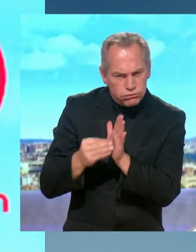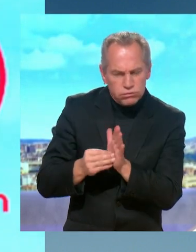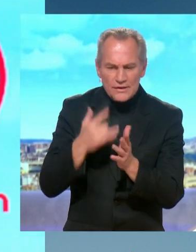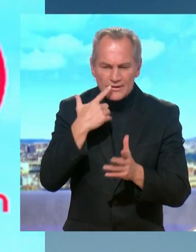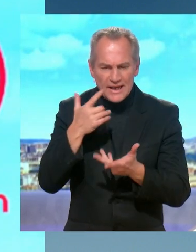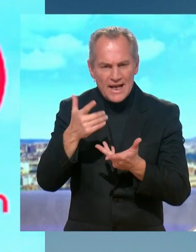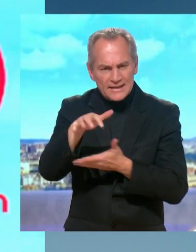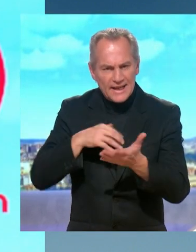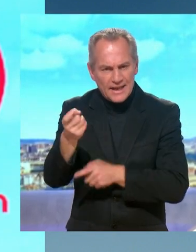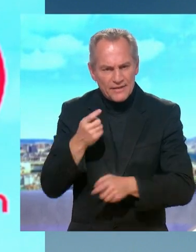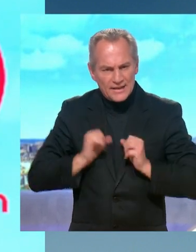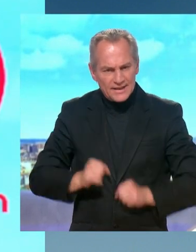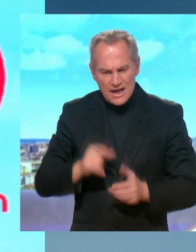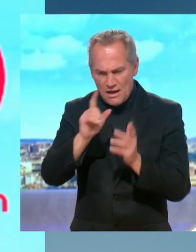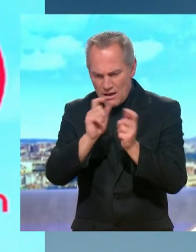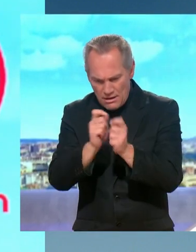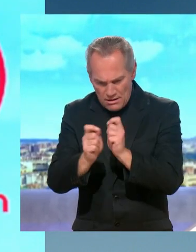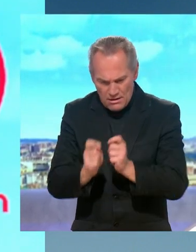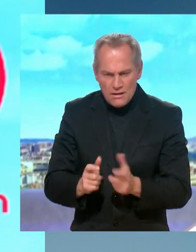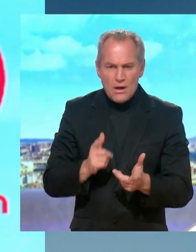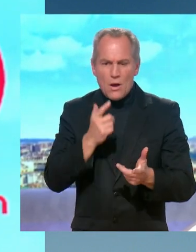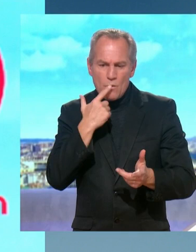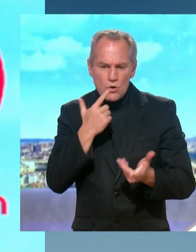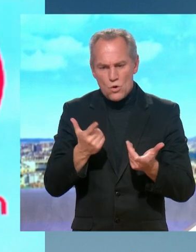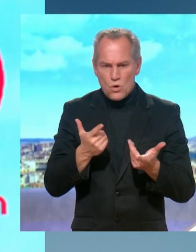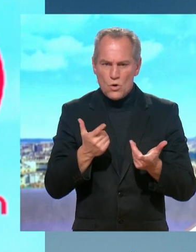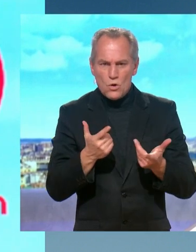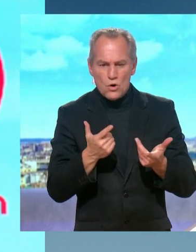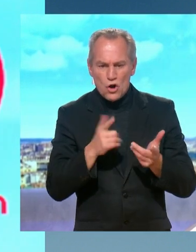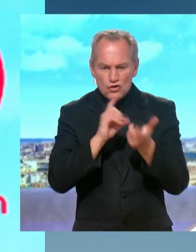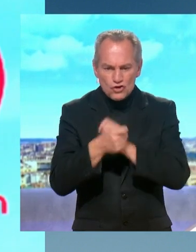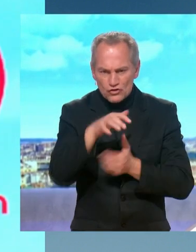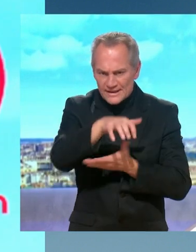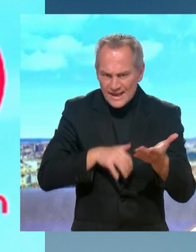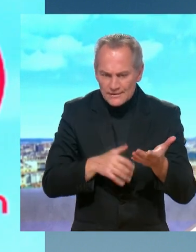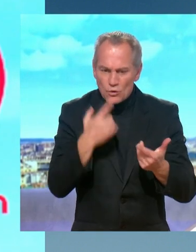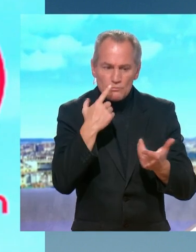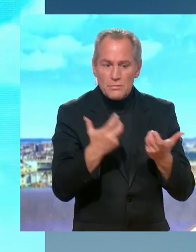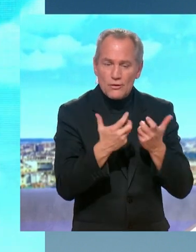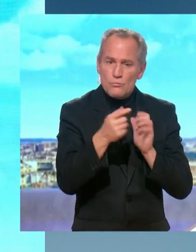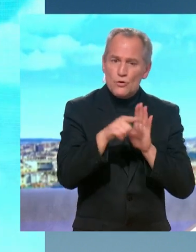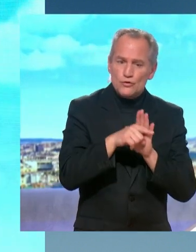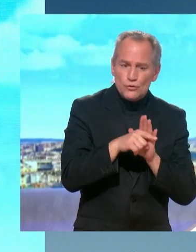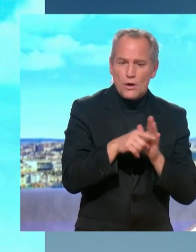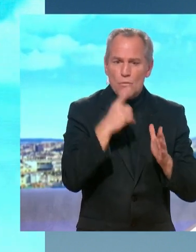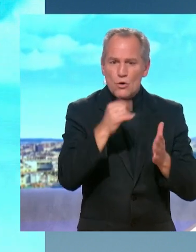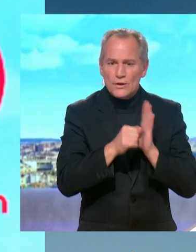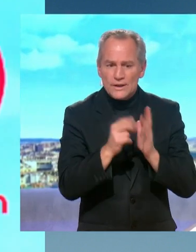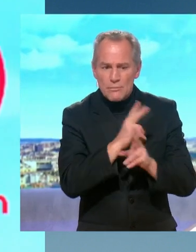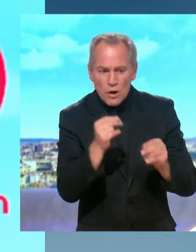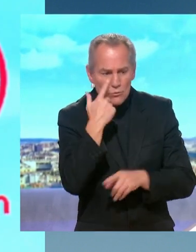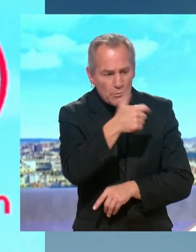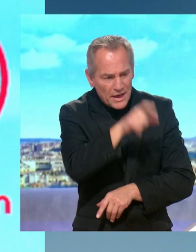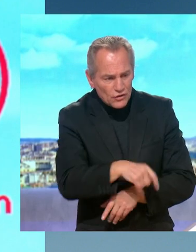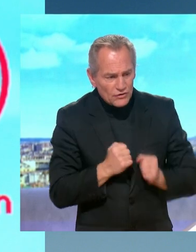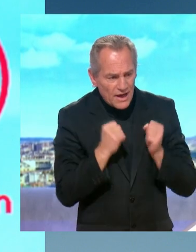Sénat, de ne pas revenir pour respecter le Sénat à l'article initial du gouvernement, mais d'avoir une mesure de régularisation... – Dans la main des préfets, plutôt ? – Des gens qui bossent,